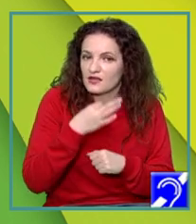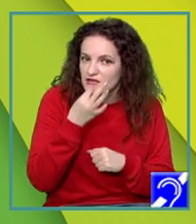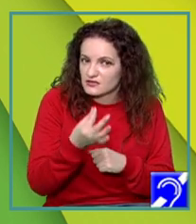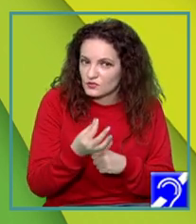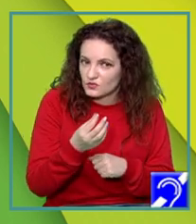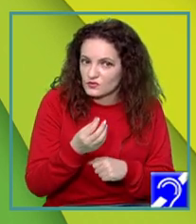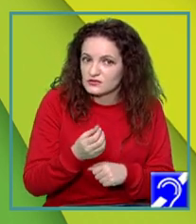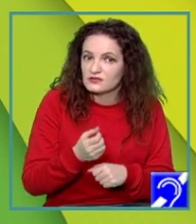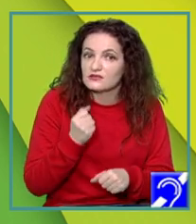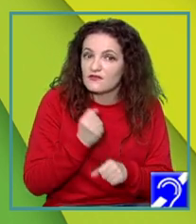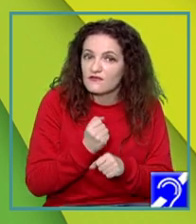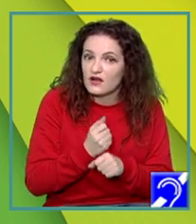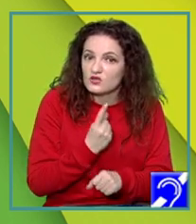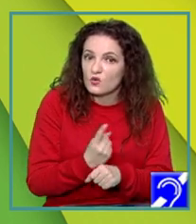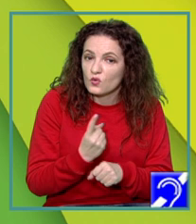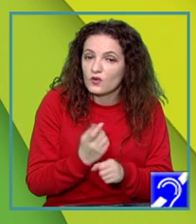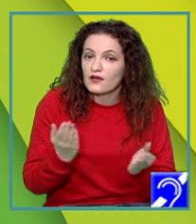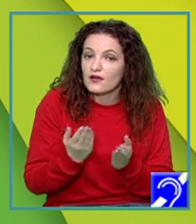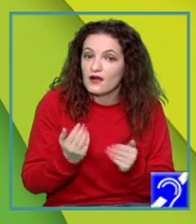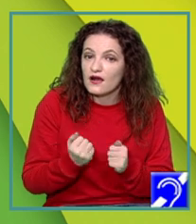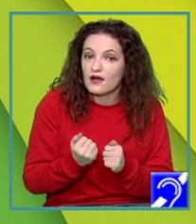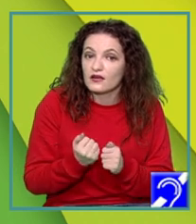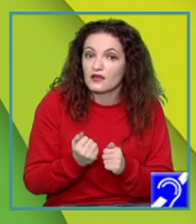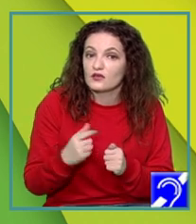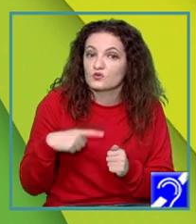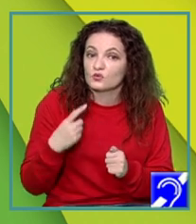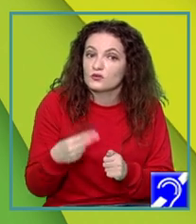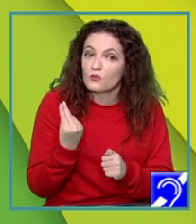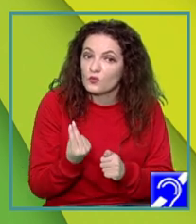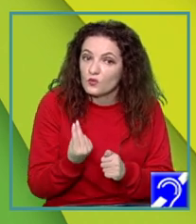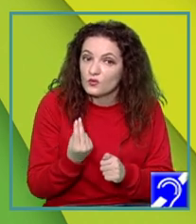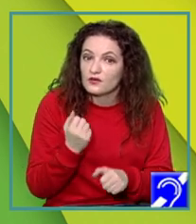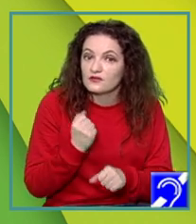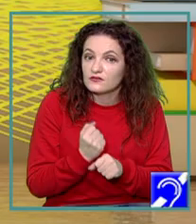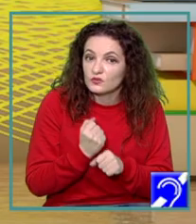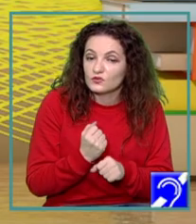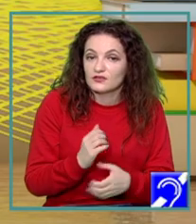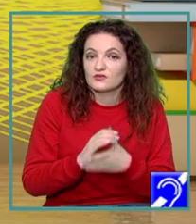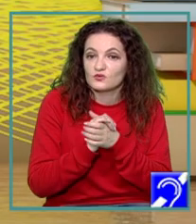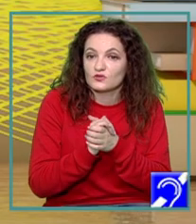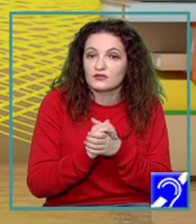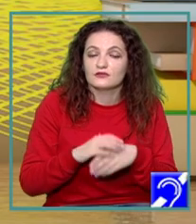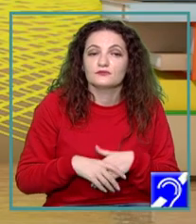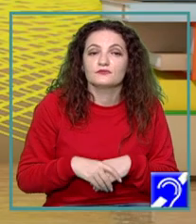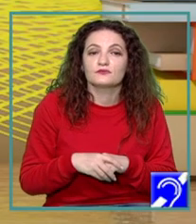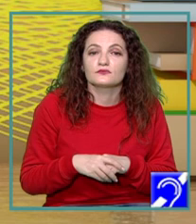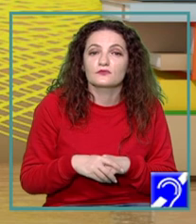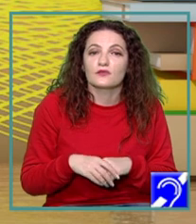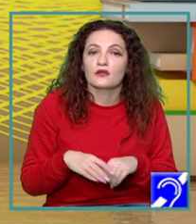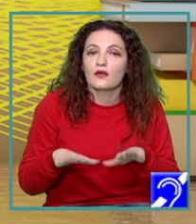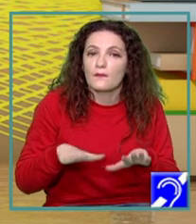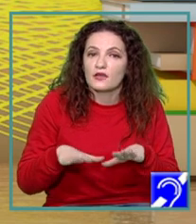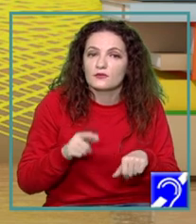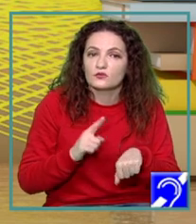merită să fie făcute și vei avea succes în activitățile pe care tu le vei realiza. Managementul timpului are două